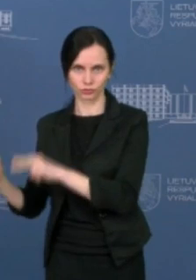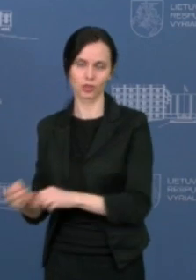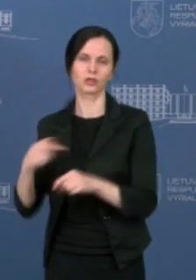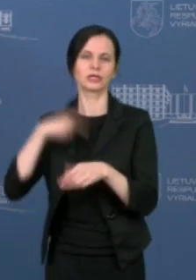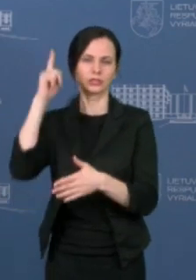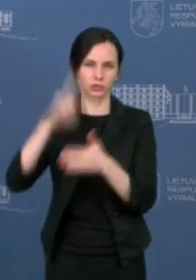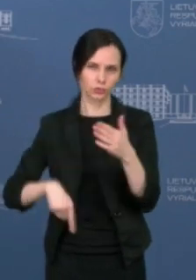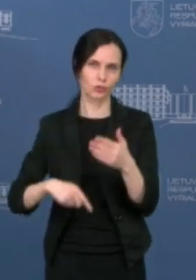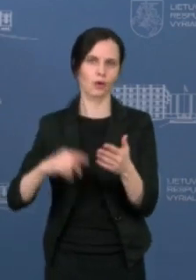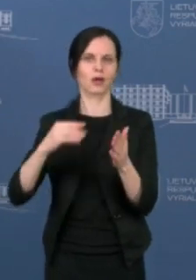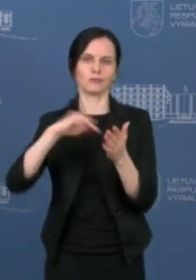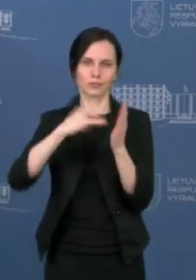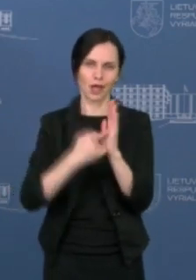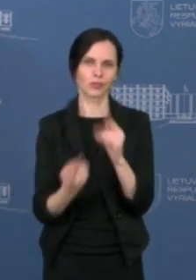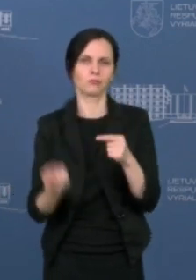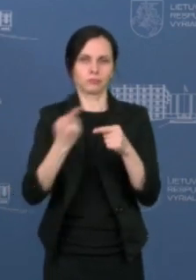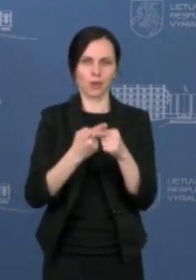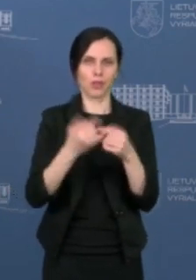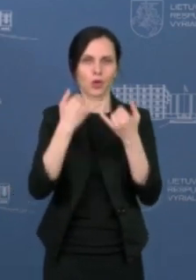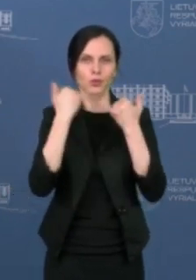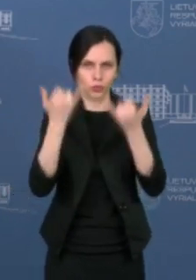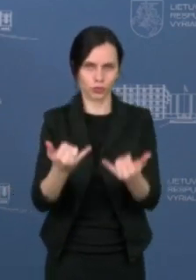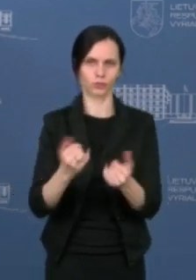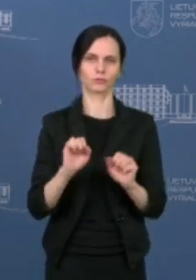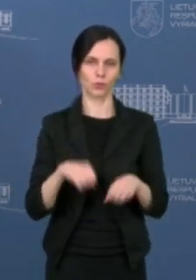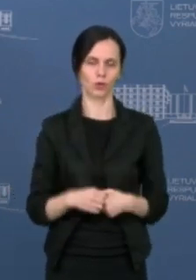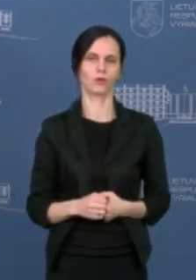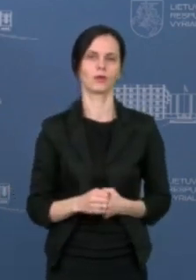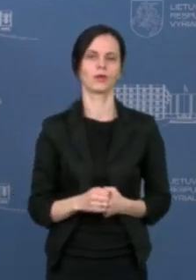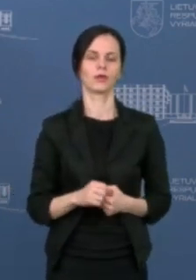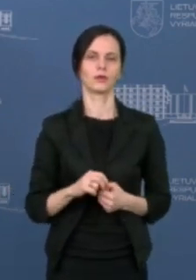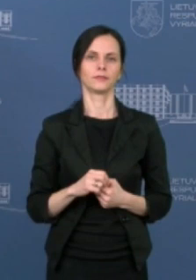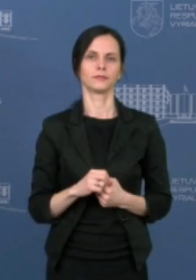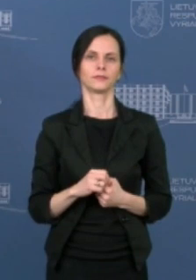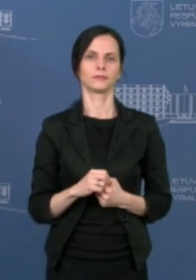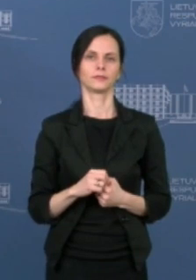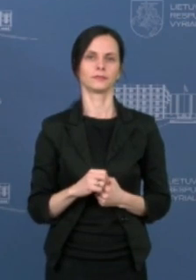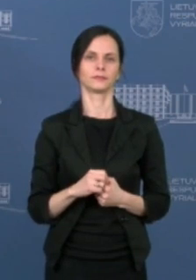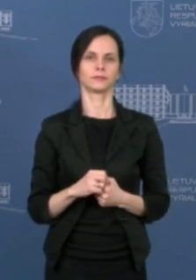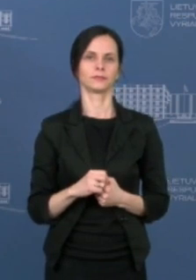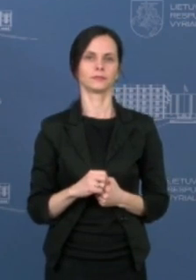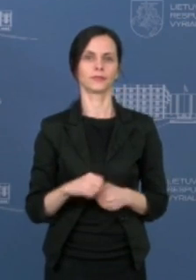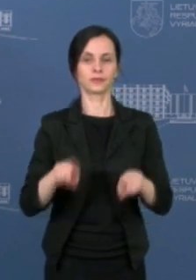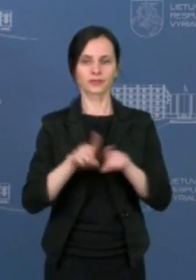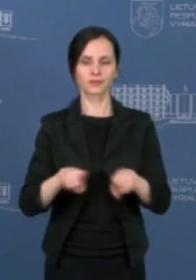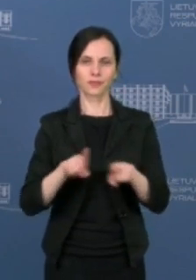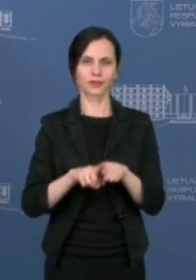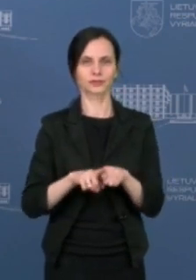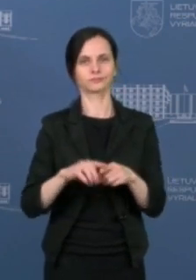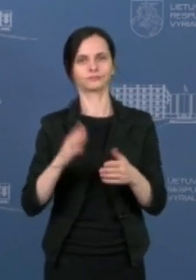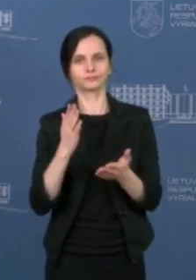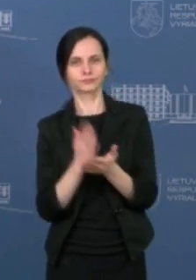bus galima inicijuoti. Be to esame pasiruošę jau ir pradėti kompensuoti